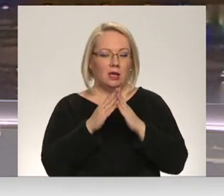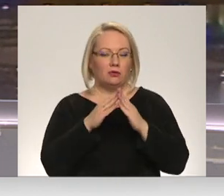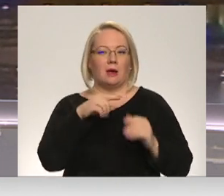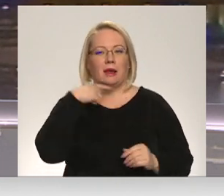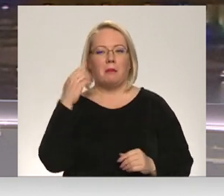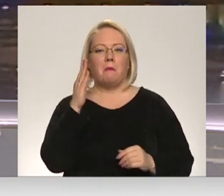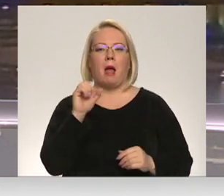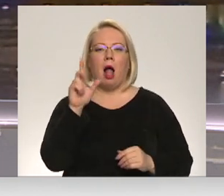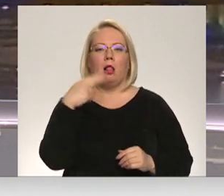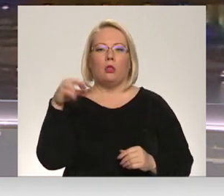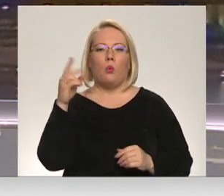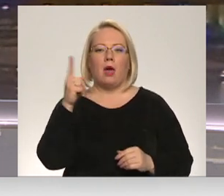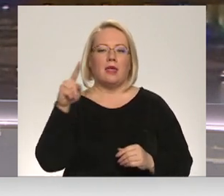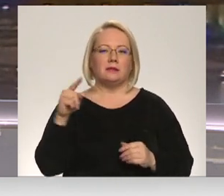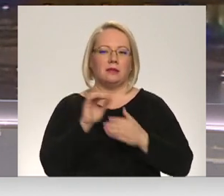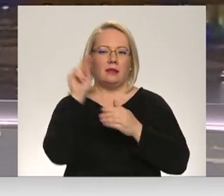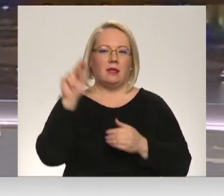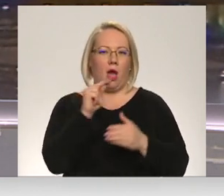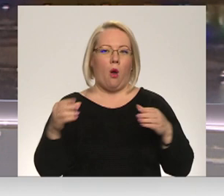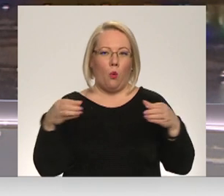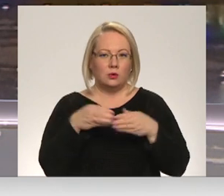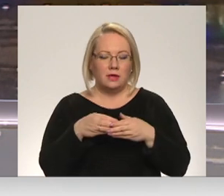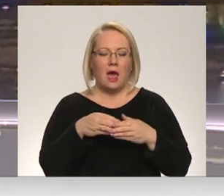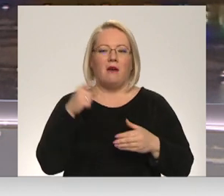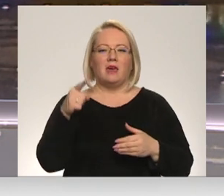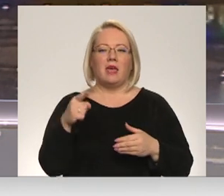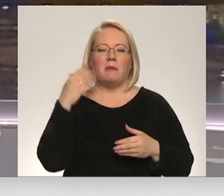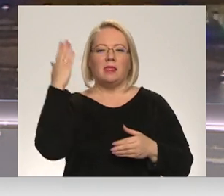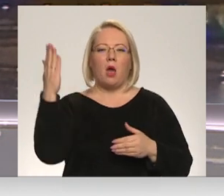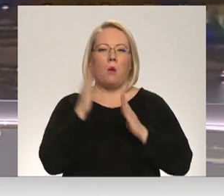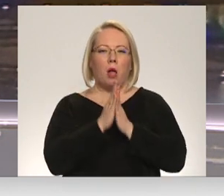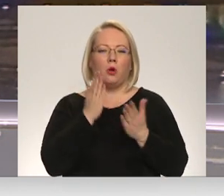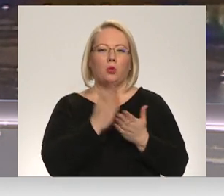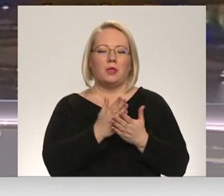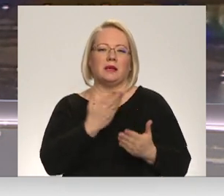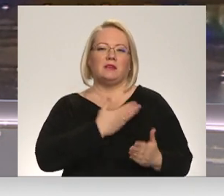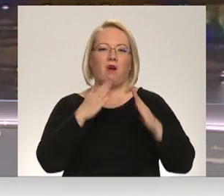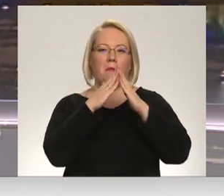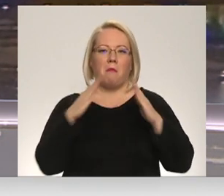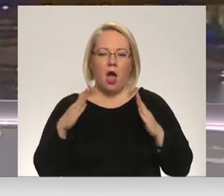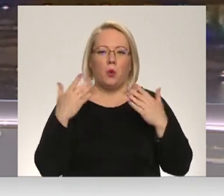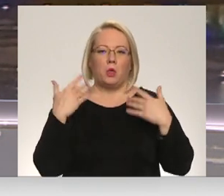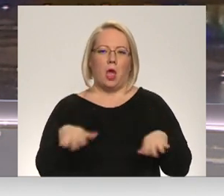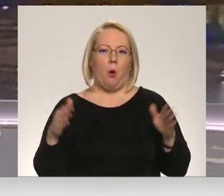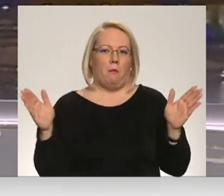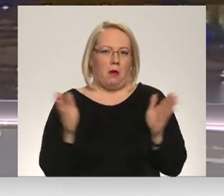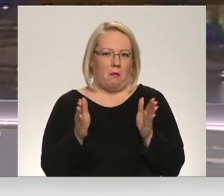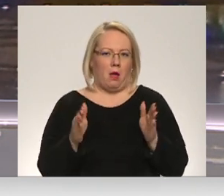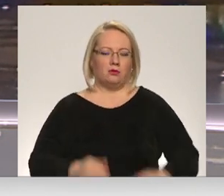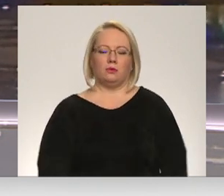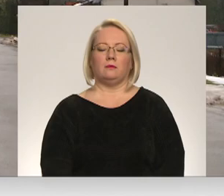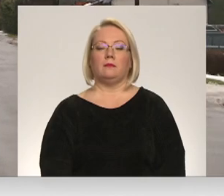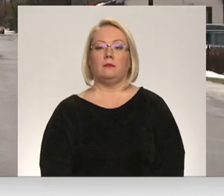baldonas draudze. Jau vairākus gadus dievkalpojumu notiek nelielā dzīvojamajā mājā, kas nukļuvus par mazu. Stāsta Dacis Tirāni.